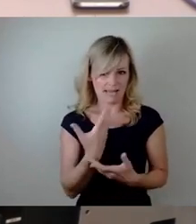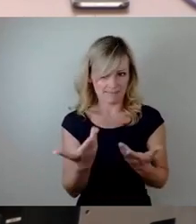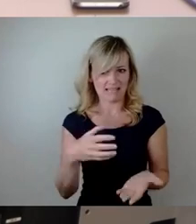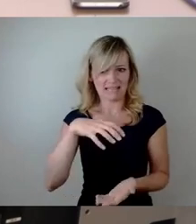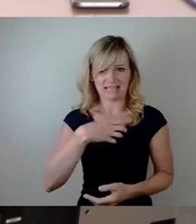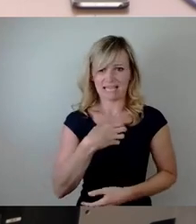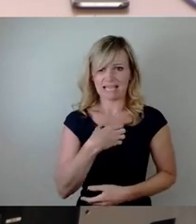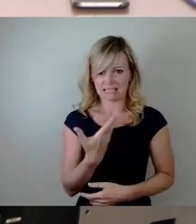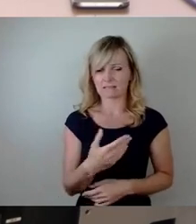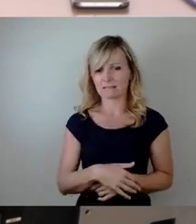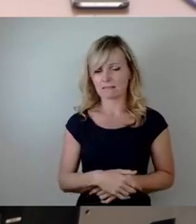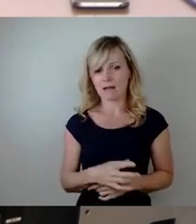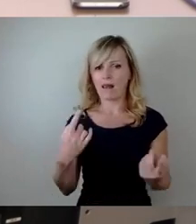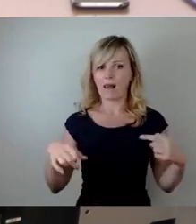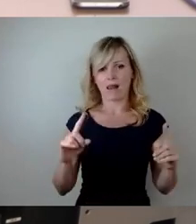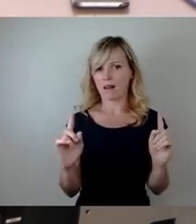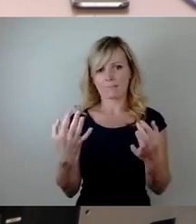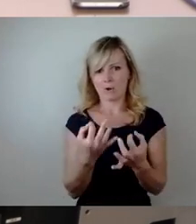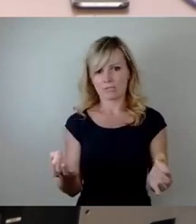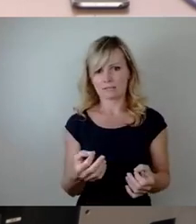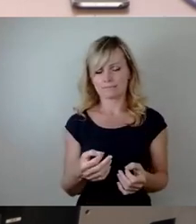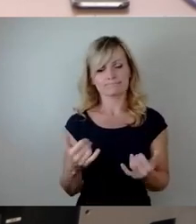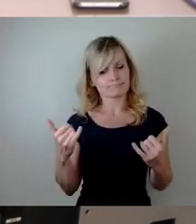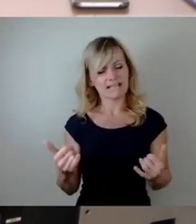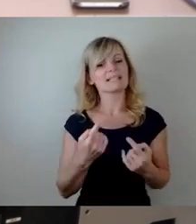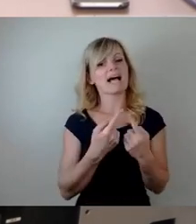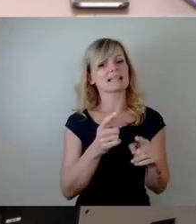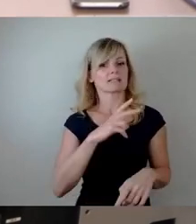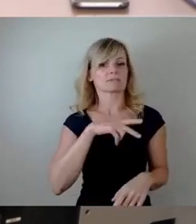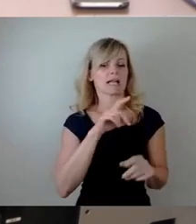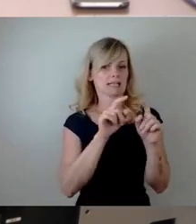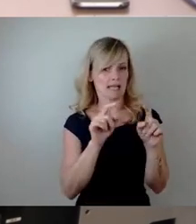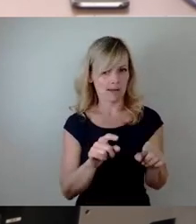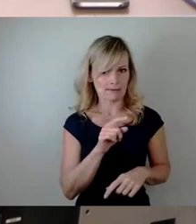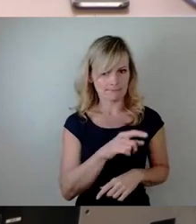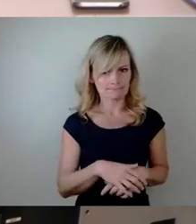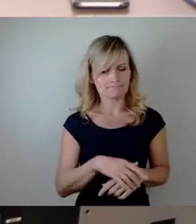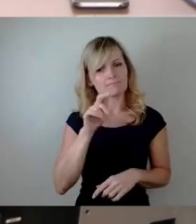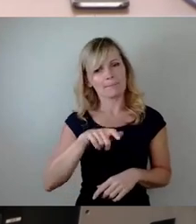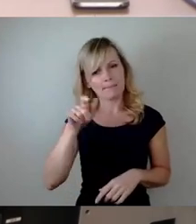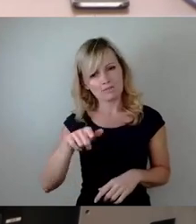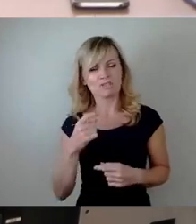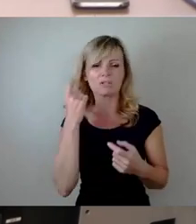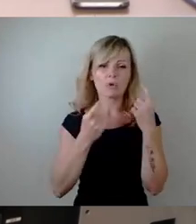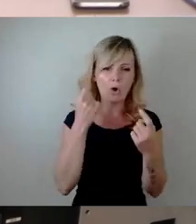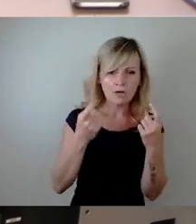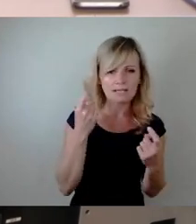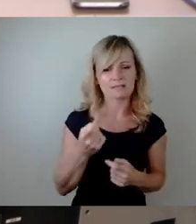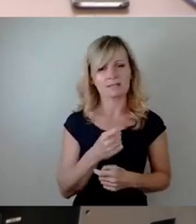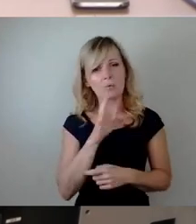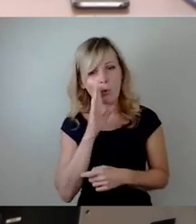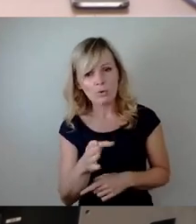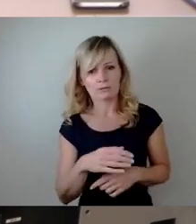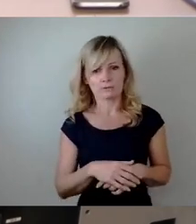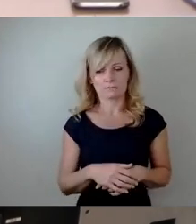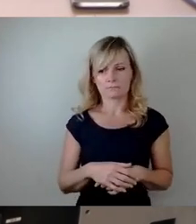haben wir jetzt wieder ein anderes soziales Thema. Hier geht es darum, wo Menschen Sorgen und Nöte haben. Und wenn der Staat so viel